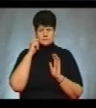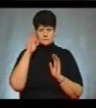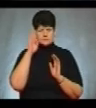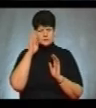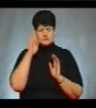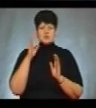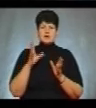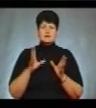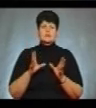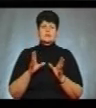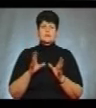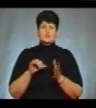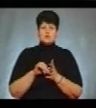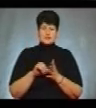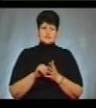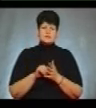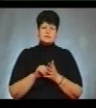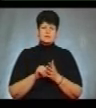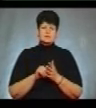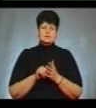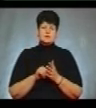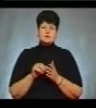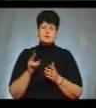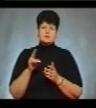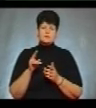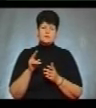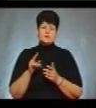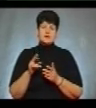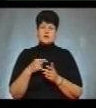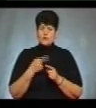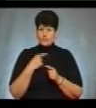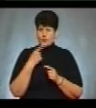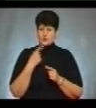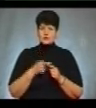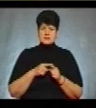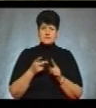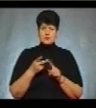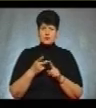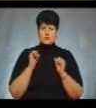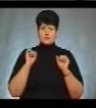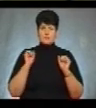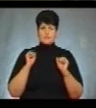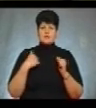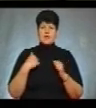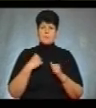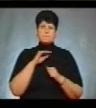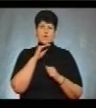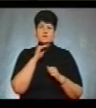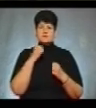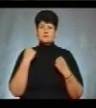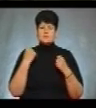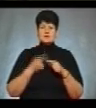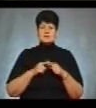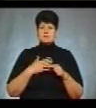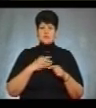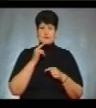ініціативи «Єднання поколінь» з 2017 року. Чоловік каже, що це його друга руханка. Я професійний спортсмен, так що мені не